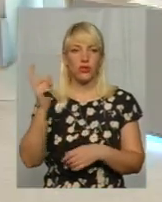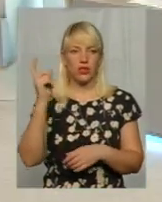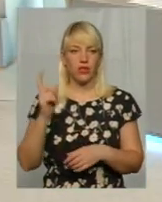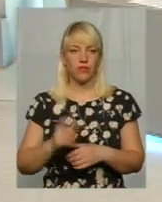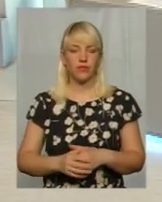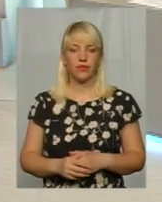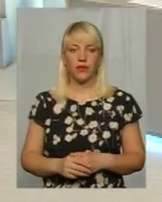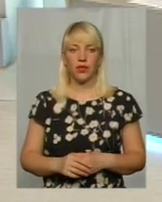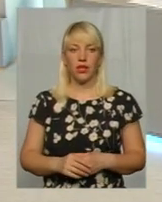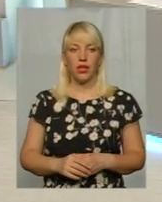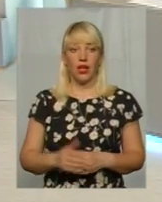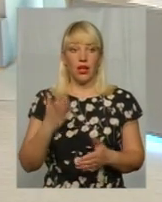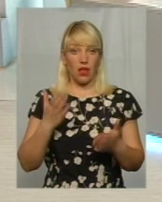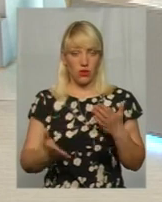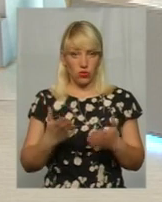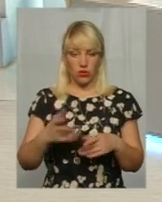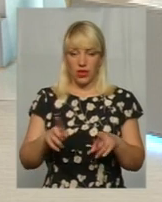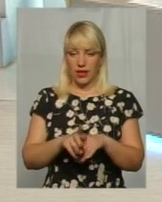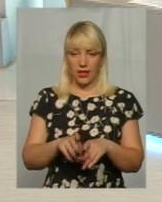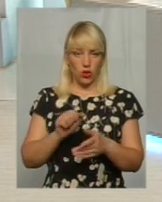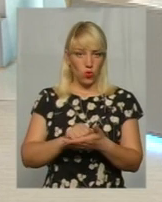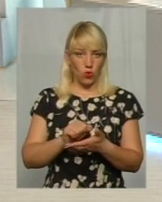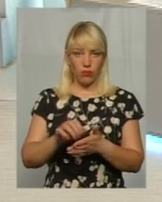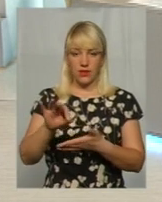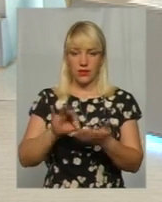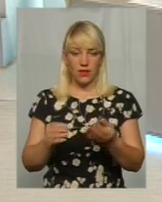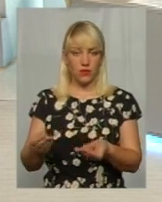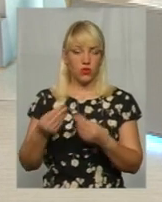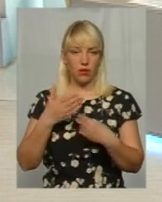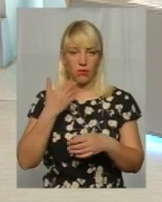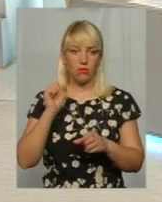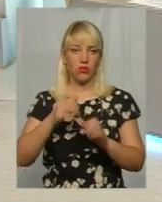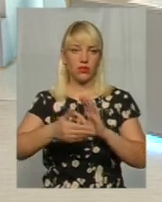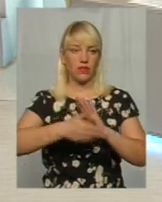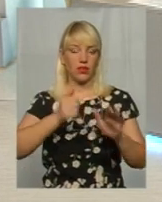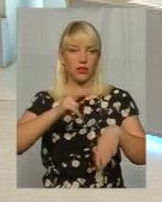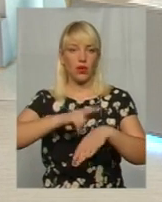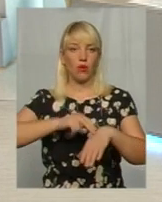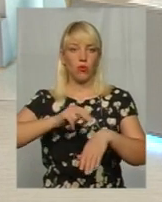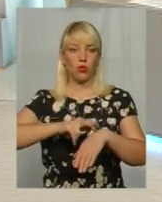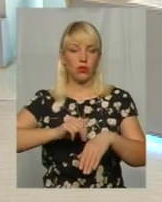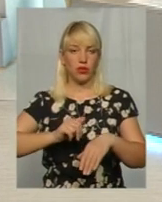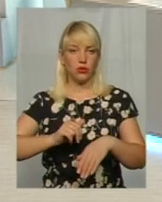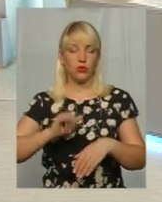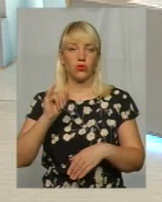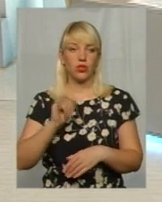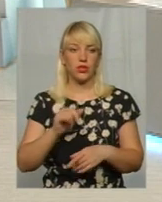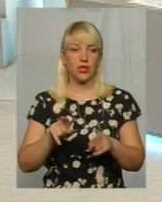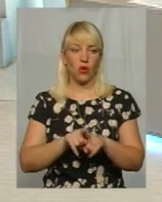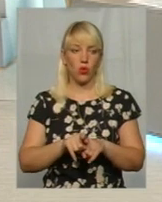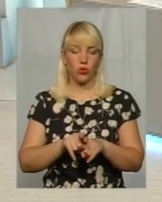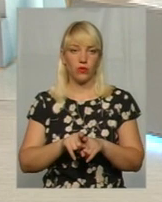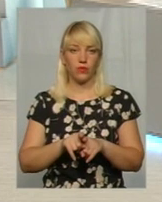чи не встановив. У випадку, якщо такі документи не пред'являються, можна викликати патрульну поліцію. З такої,